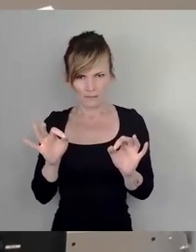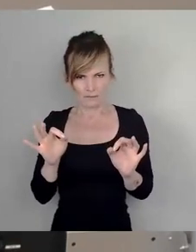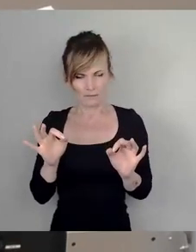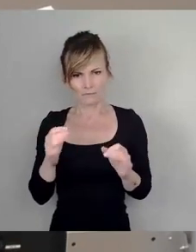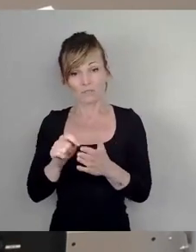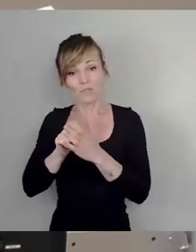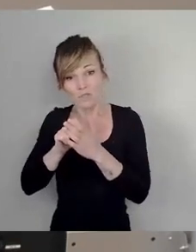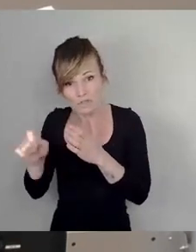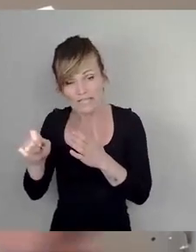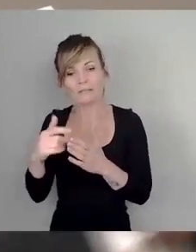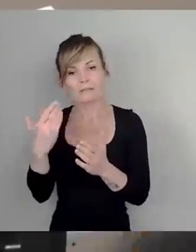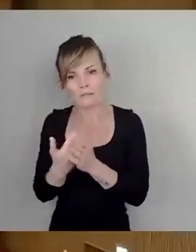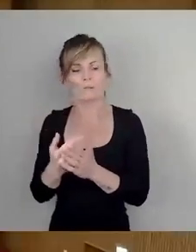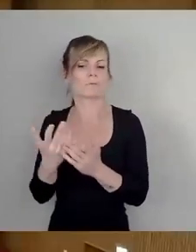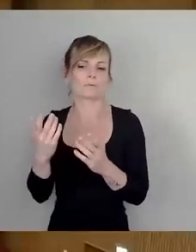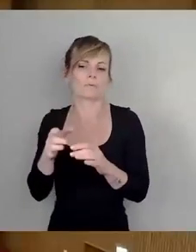kann nicht durchfallen. Vielen Dank.